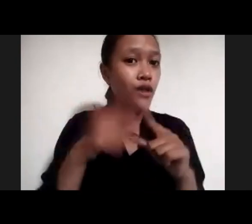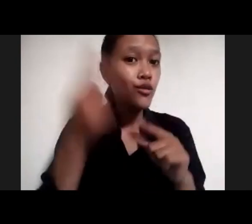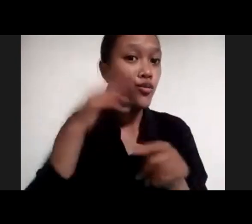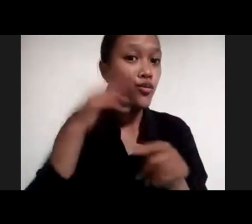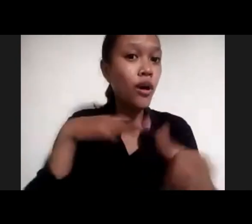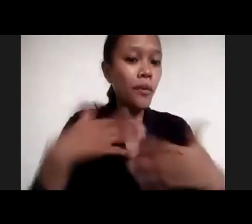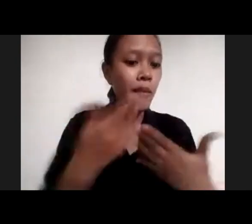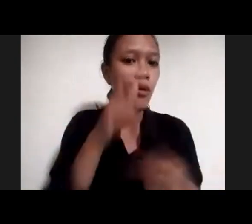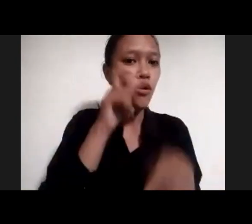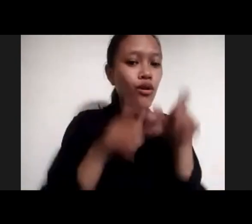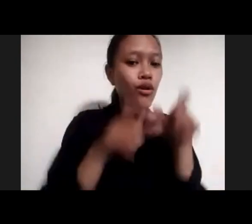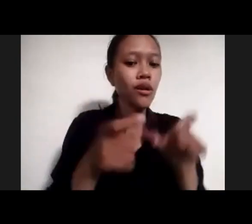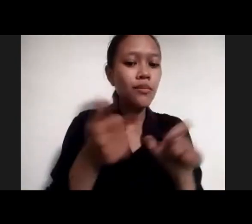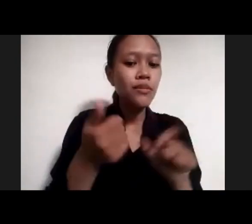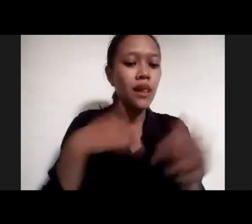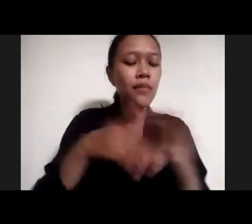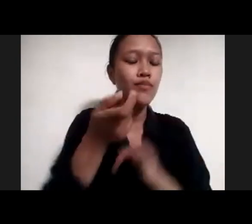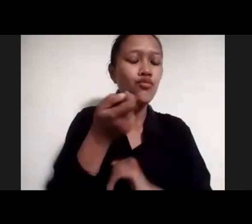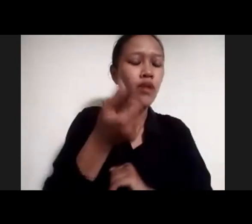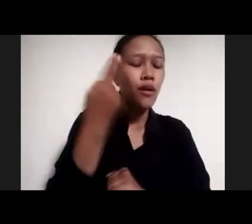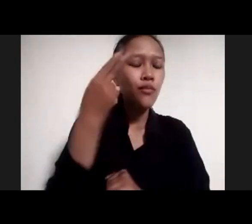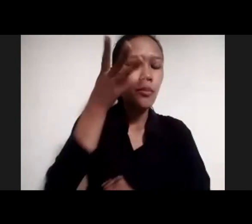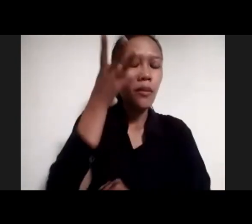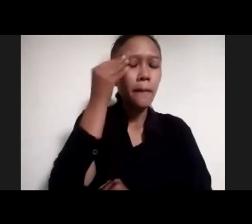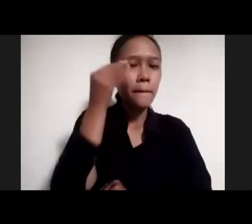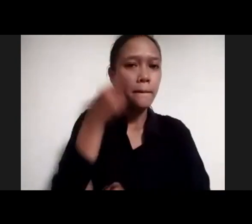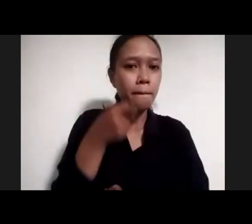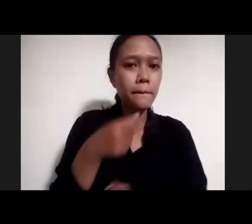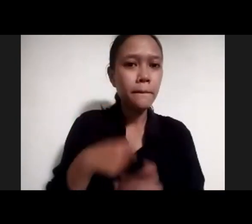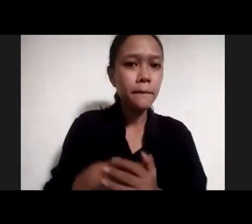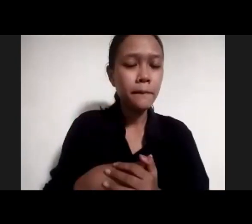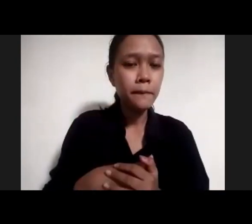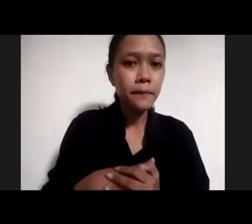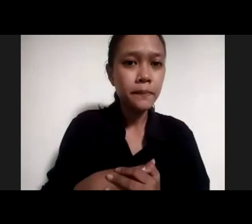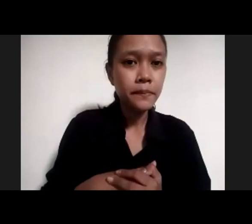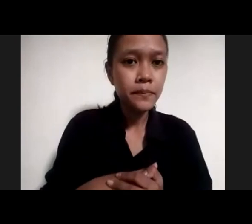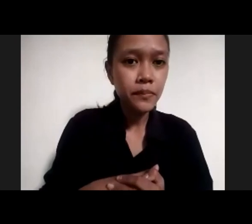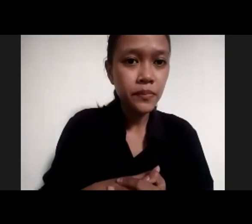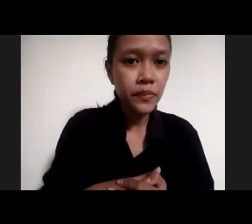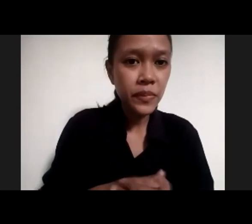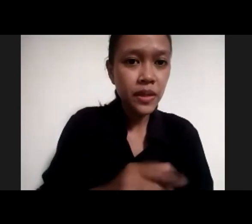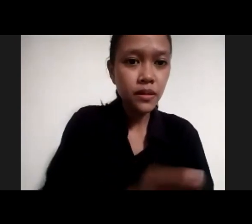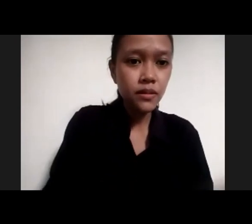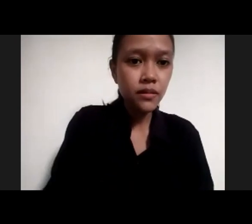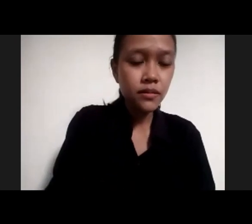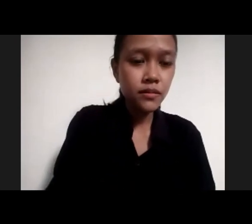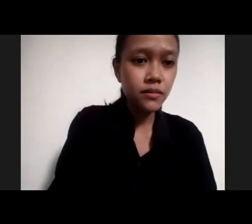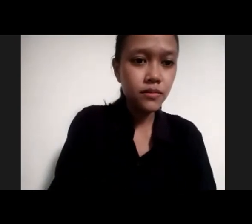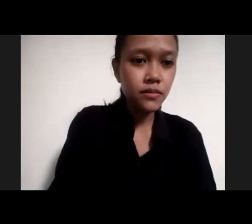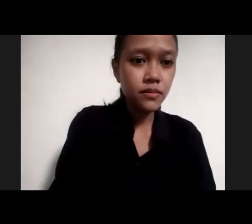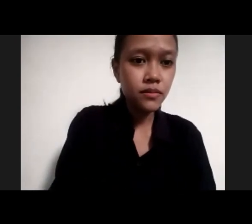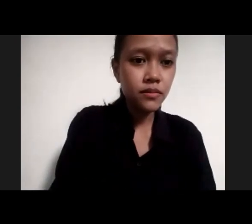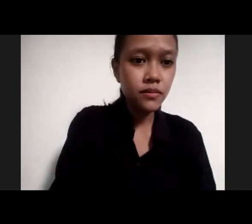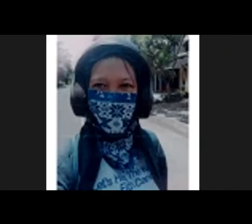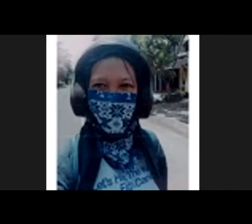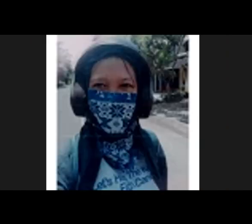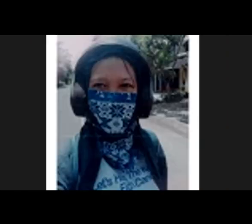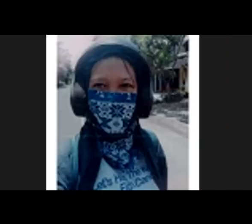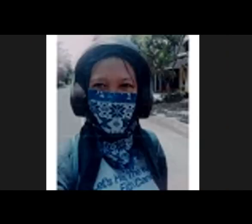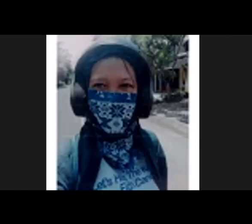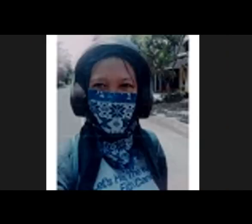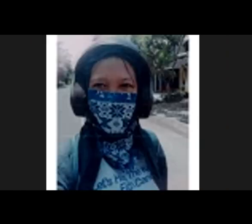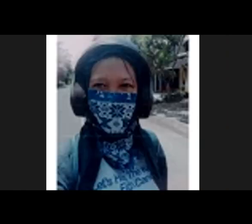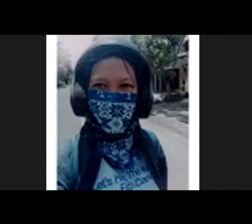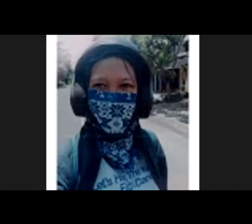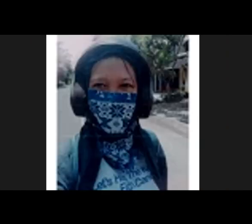memahami sesuatu. Justru ini peluang dari jurnalisme data untuk menerjemahkan banyak riset.